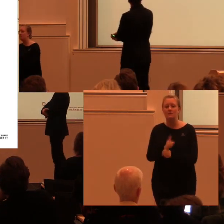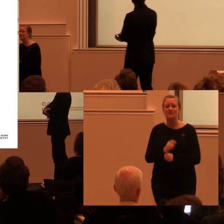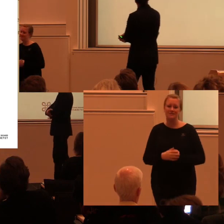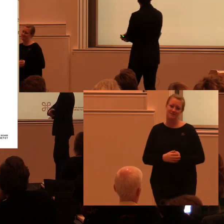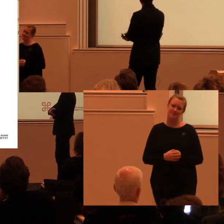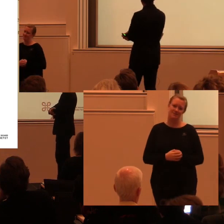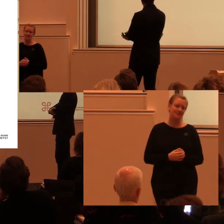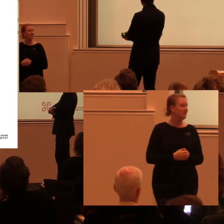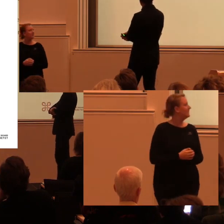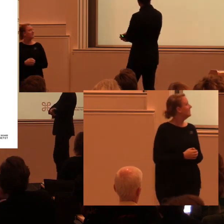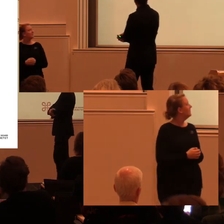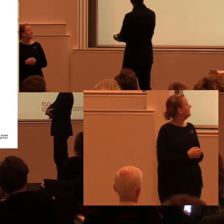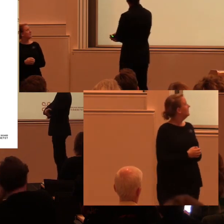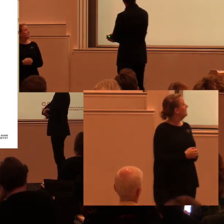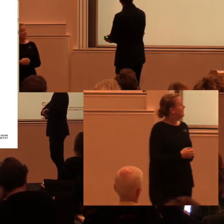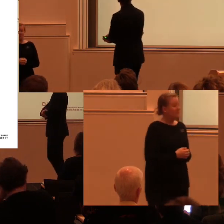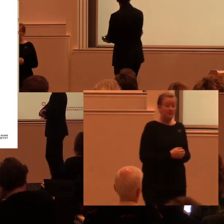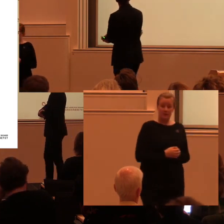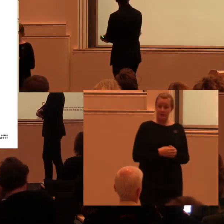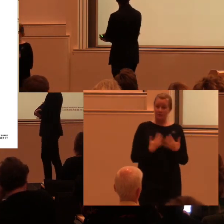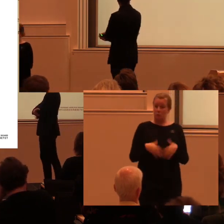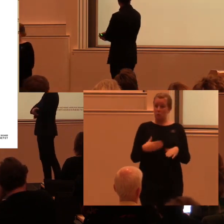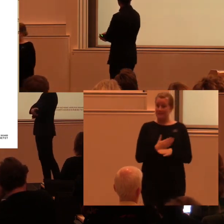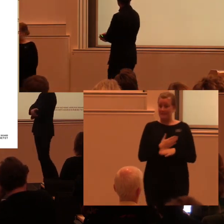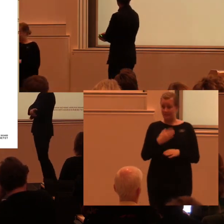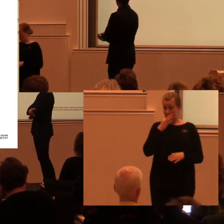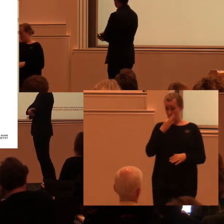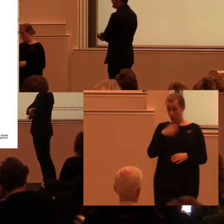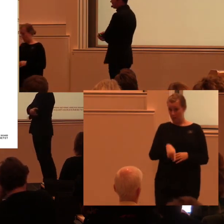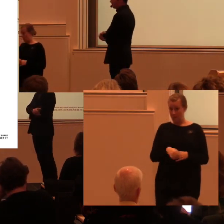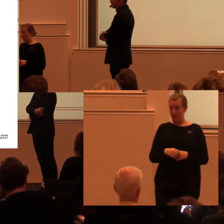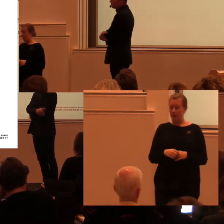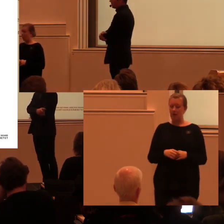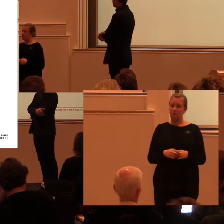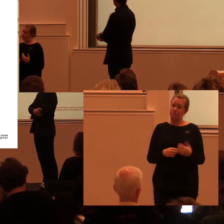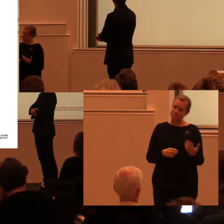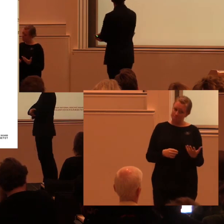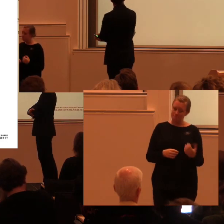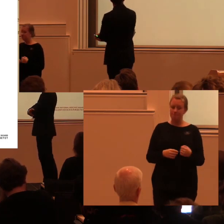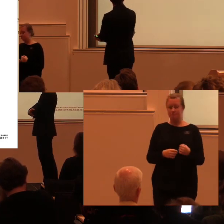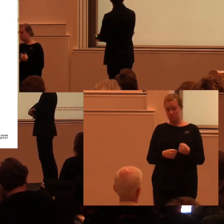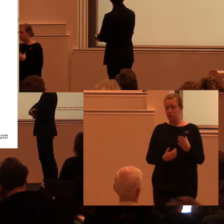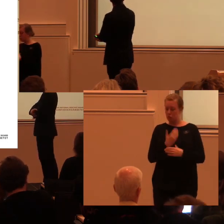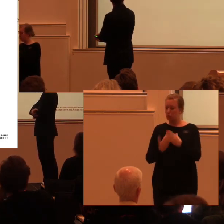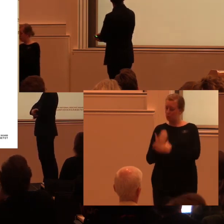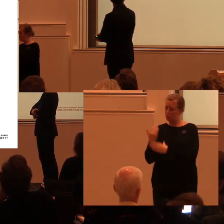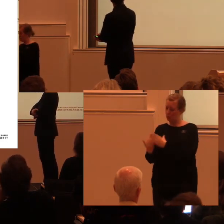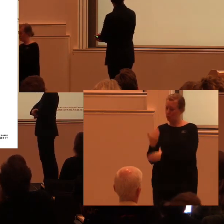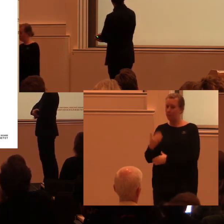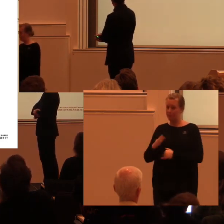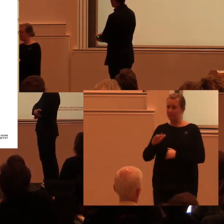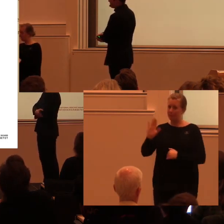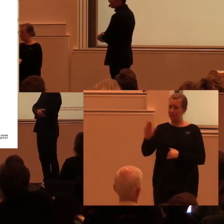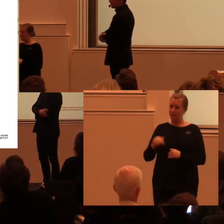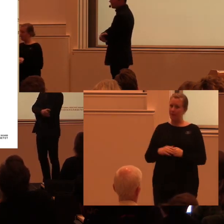att funktionsnedsfrågorna är absolut mer uppe i den ordinarie handläggningen. Det är betydligt